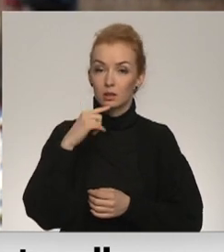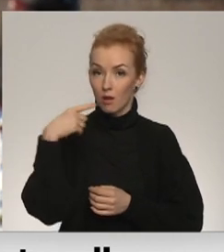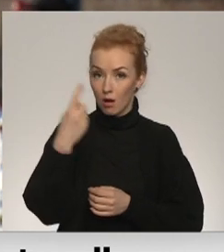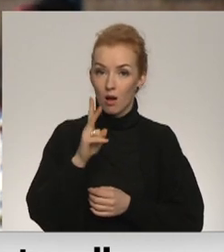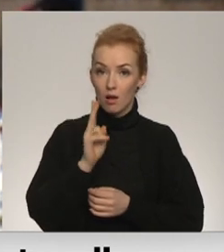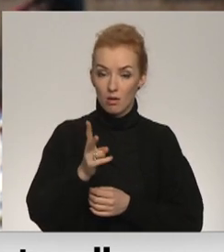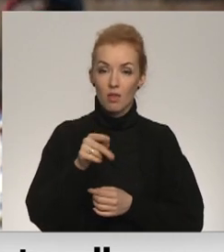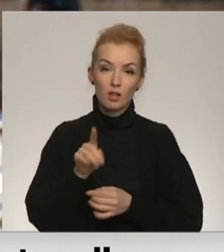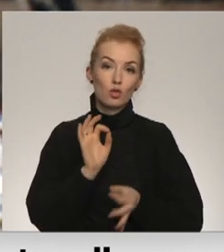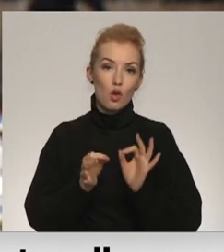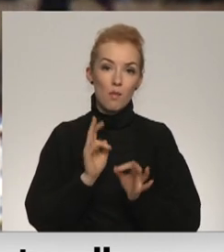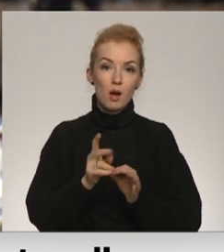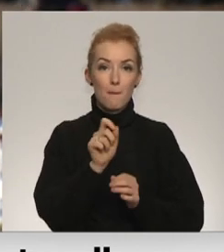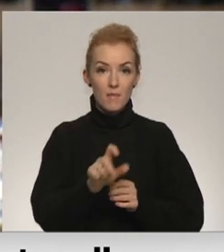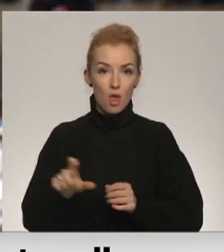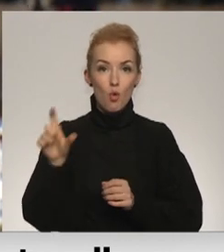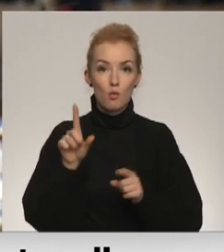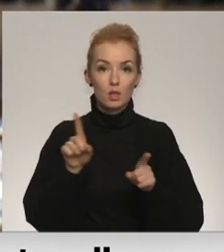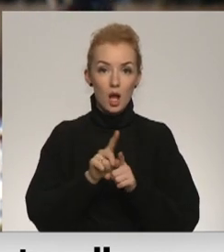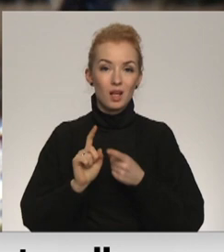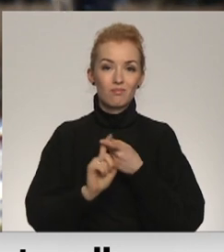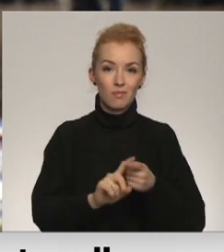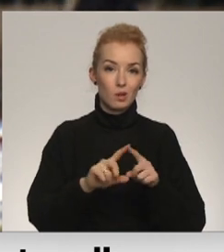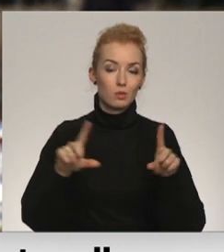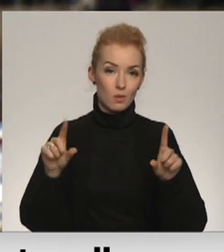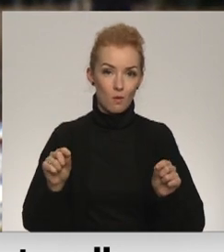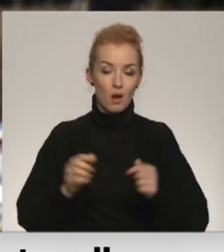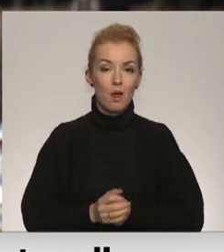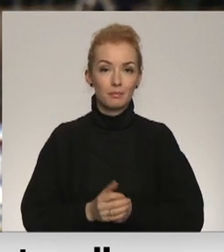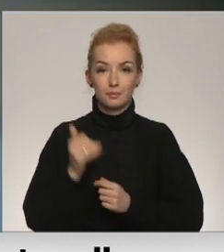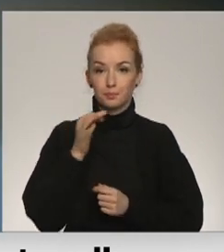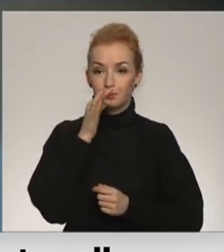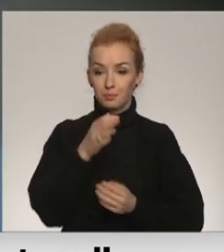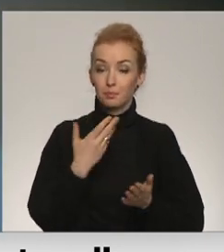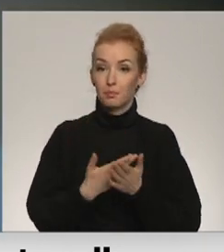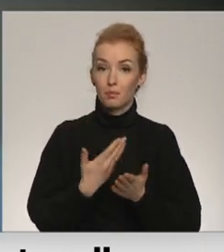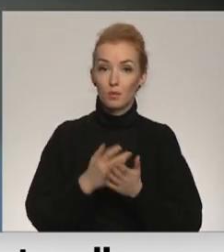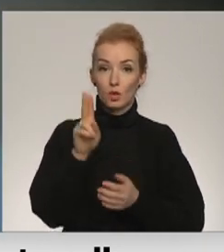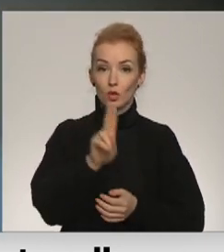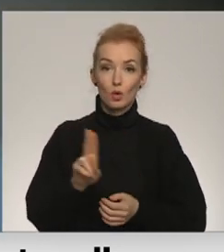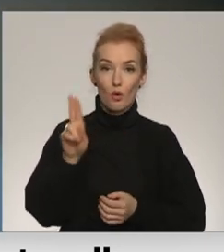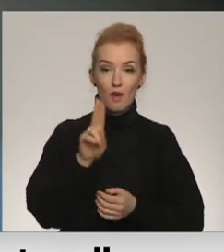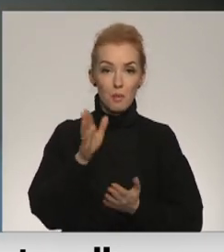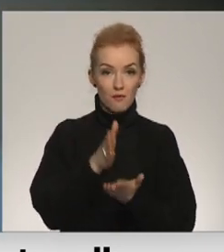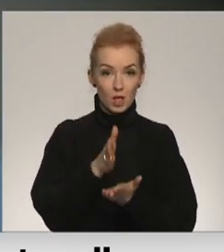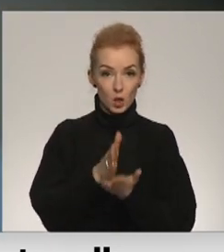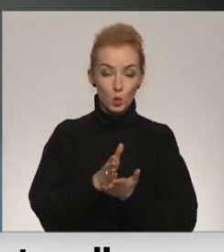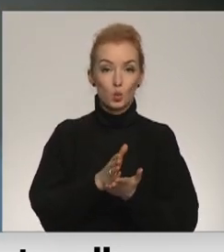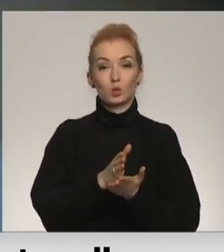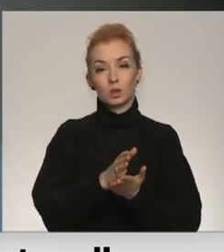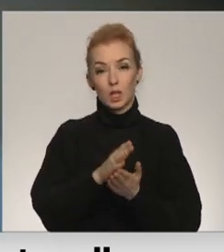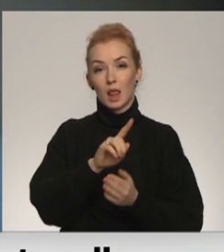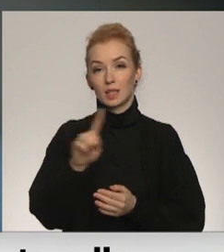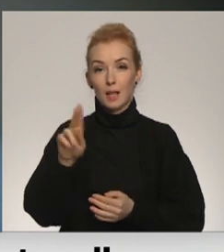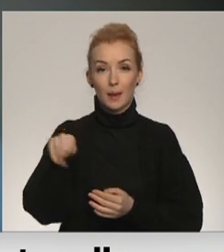likums sakarīgi, ka pieaugums būs arī skolās un ir. Piemēram, ja mēs skatāmies novembra vidus, decembra